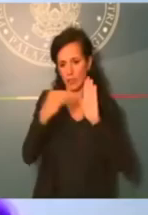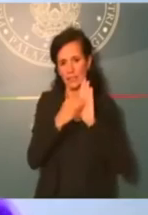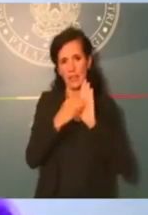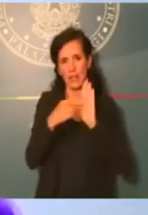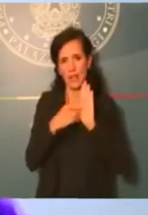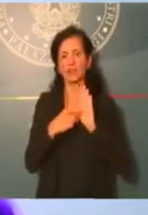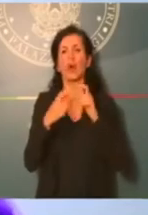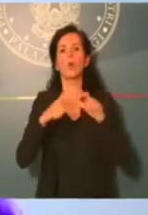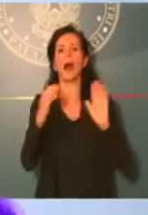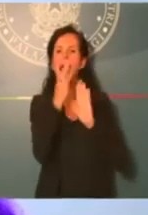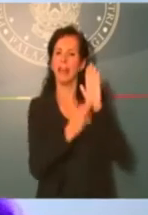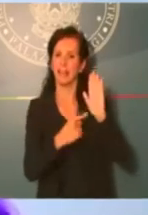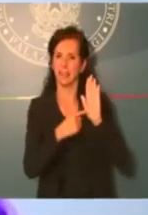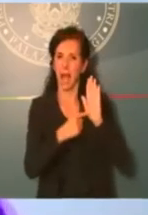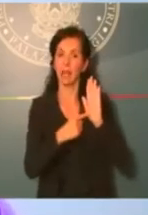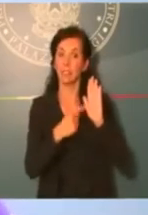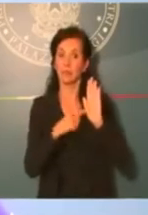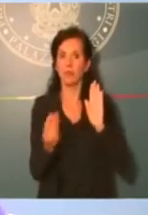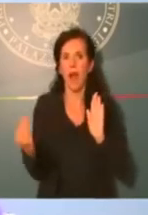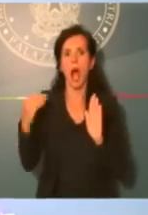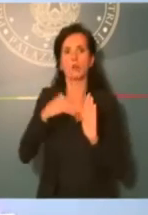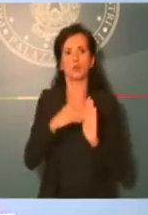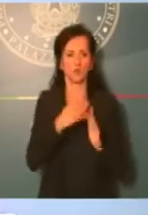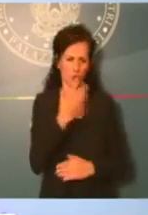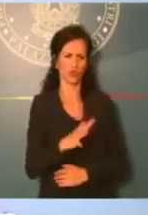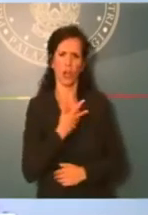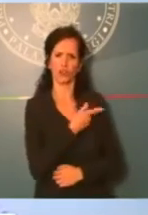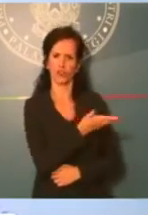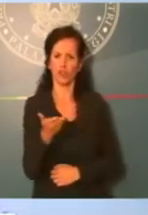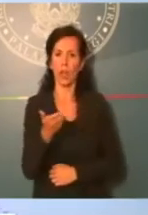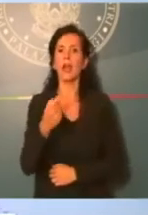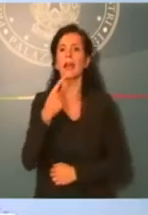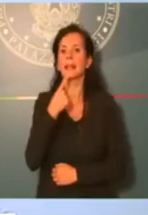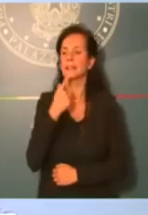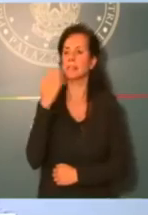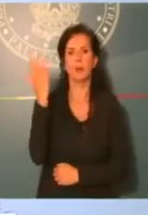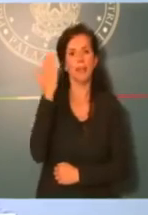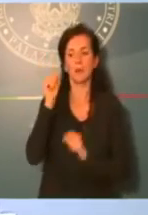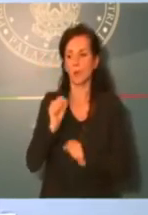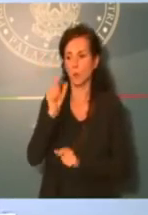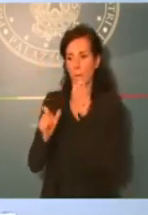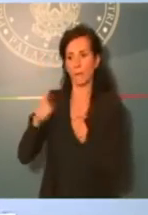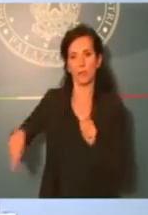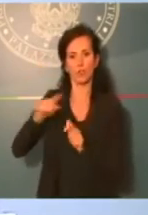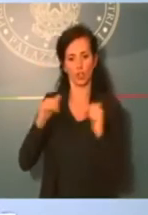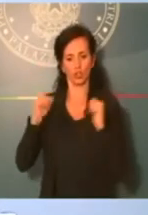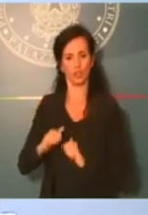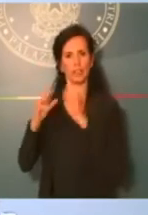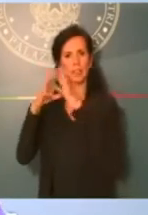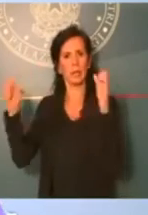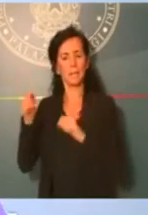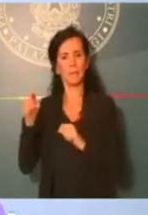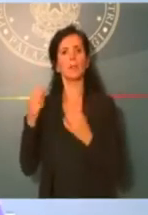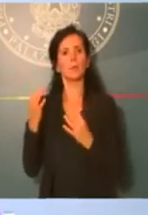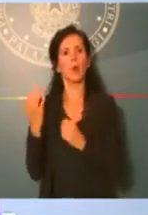dati, quindi andiamo a dare più forza proprio perché i cittadini e le imprese, se c'è una cosa che hanno fatto notare con un notevole